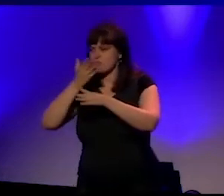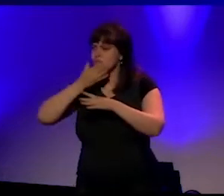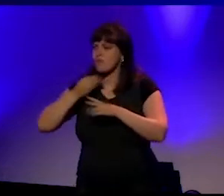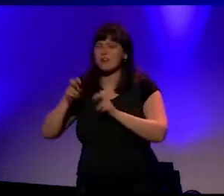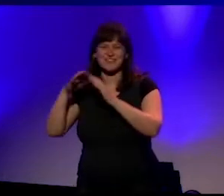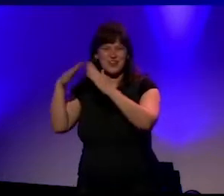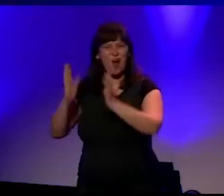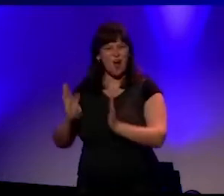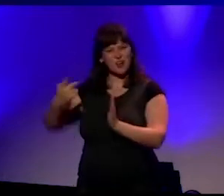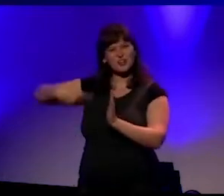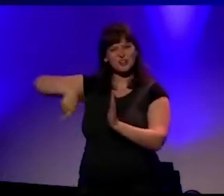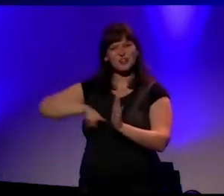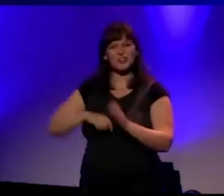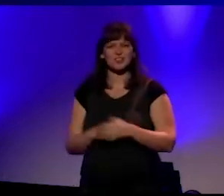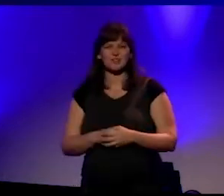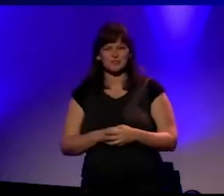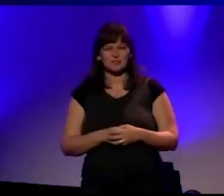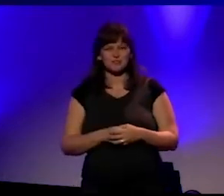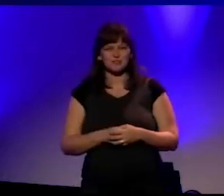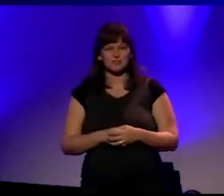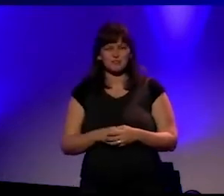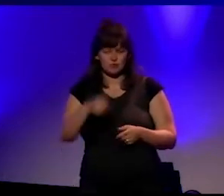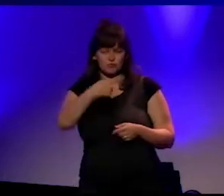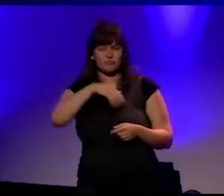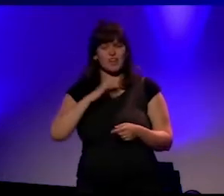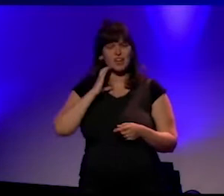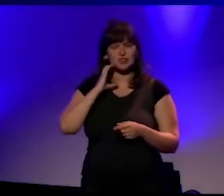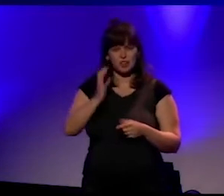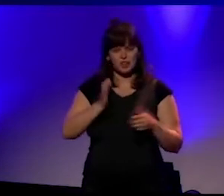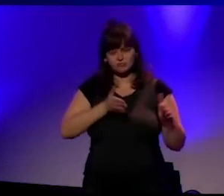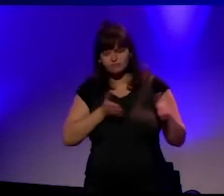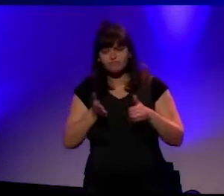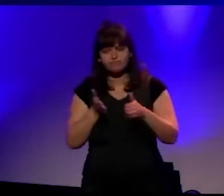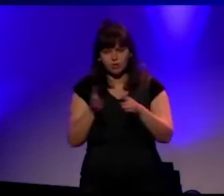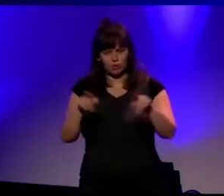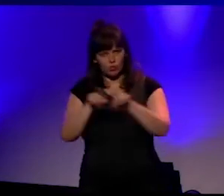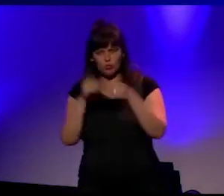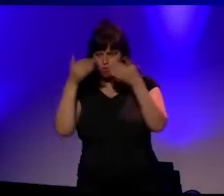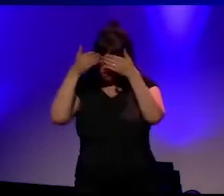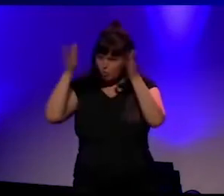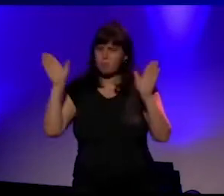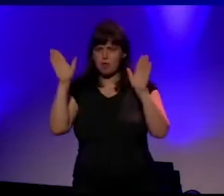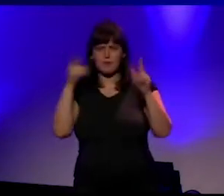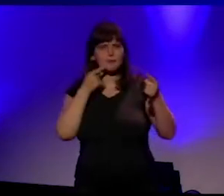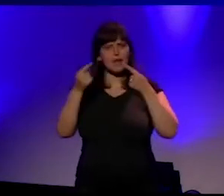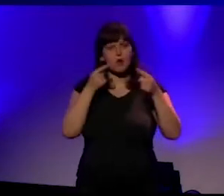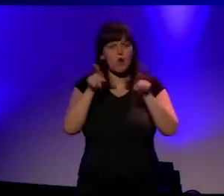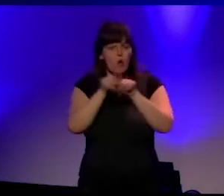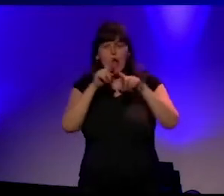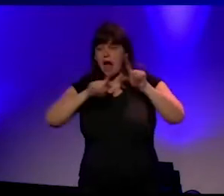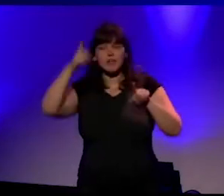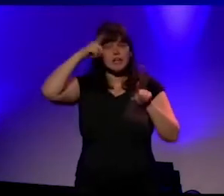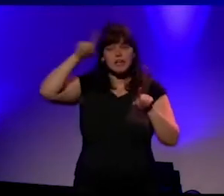Een verhaal en een pad van katholicisme, dat ook staat voor dialoog, ook met andere religies. Een